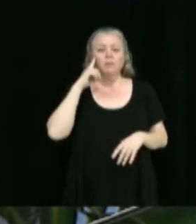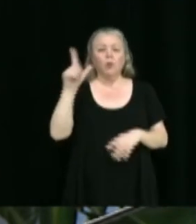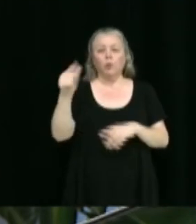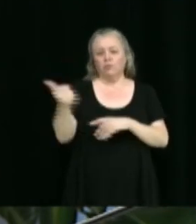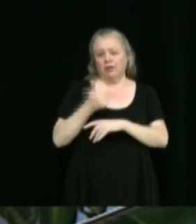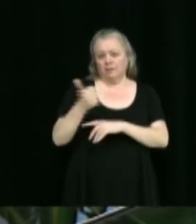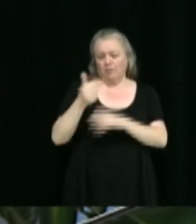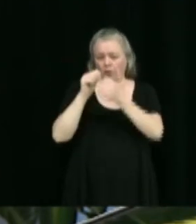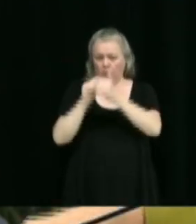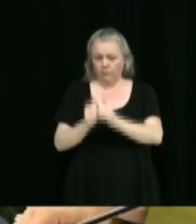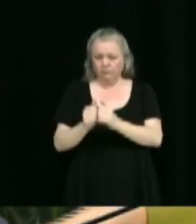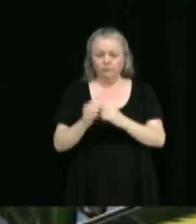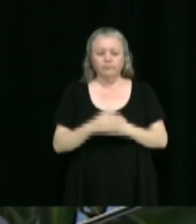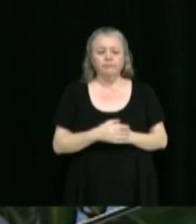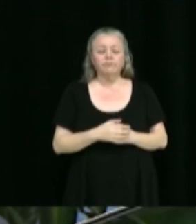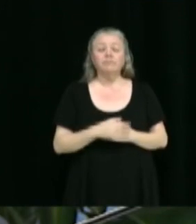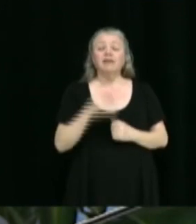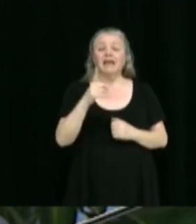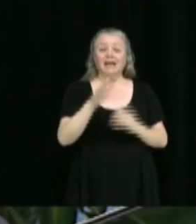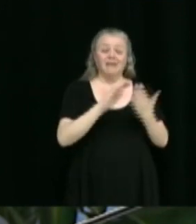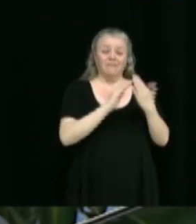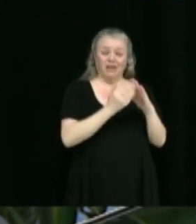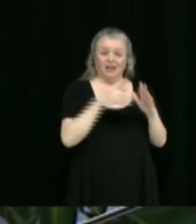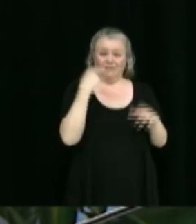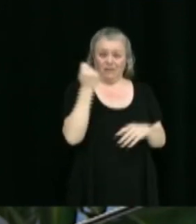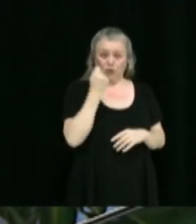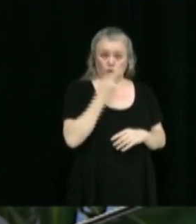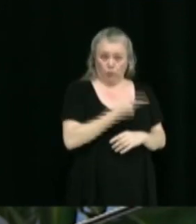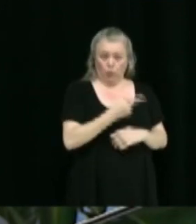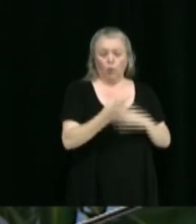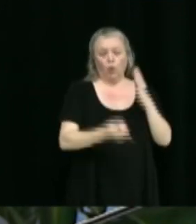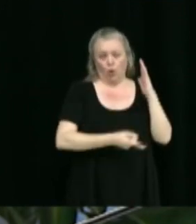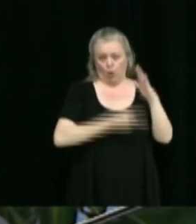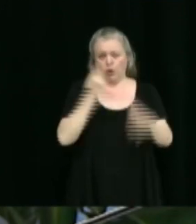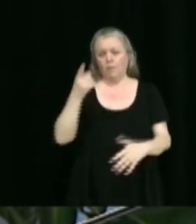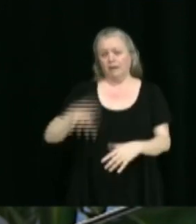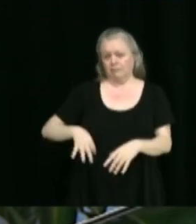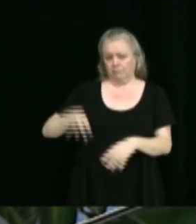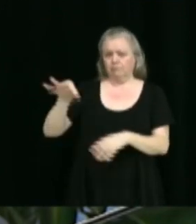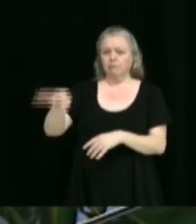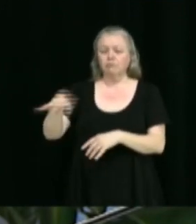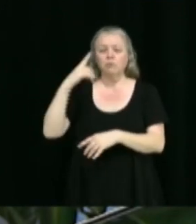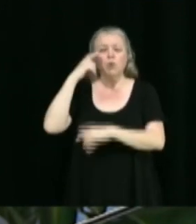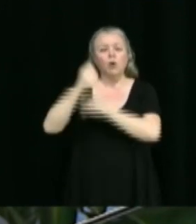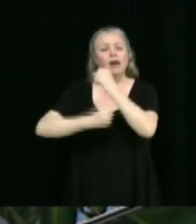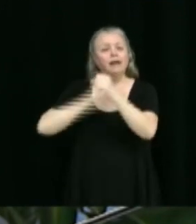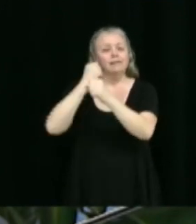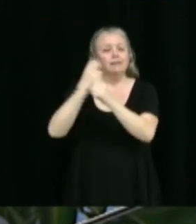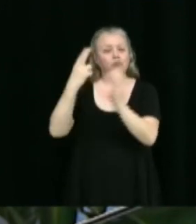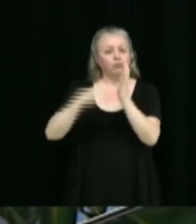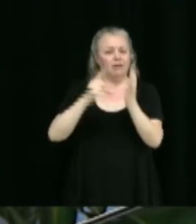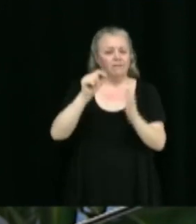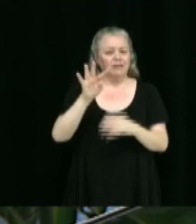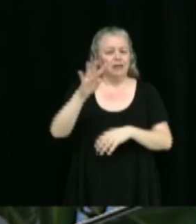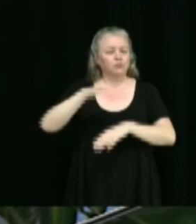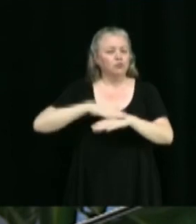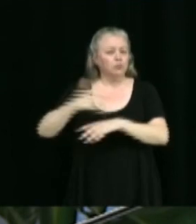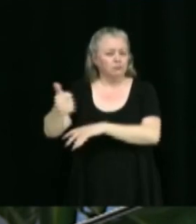le renouvellement de la participation de la Ville de Victoriaville au service de transport adapté pour l'année 2024, de